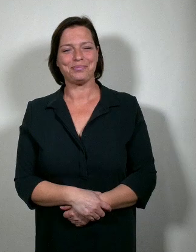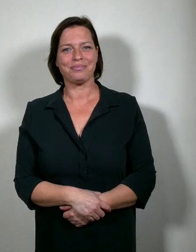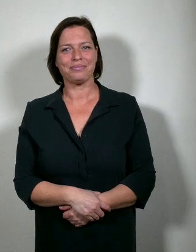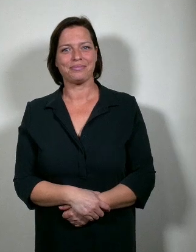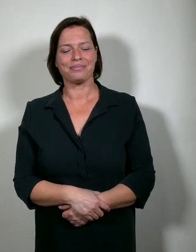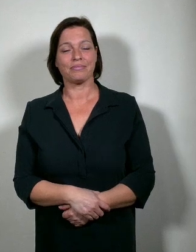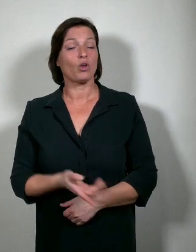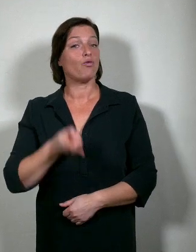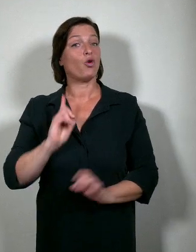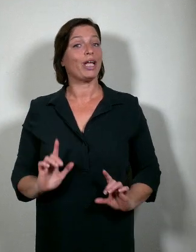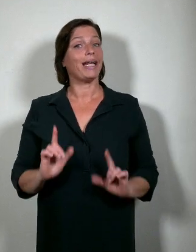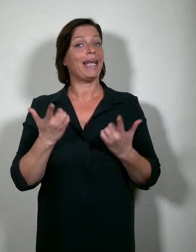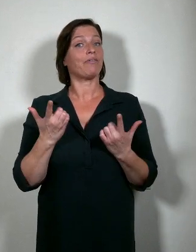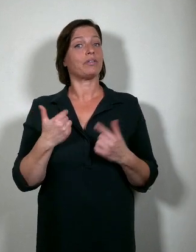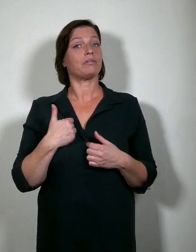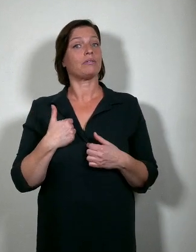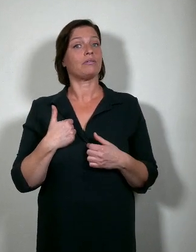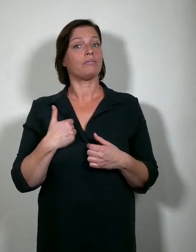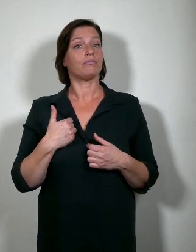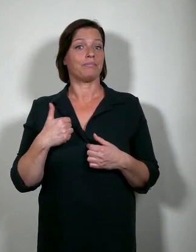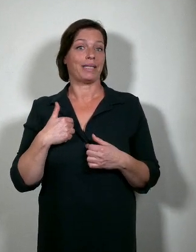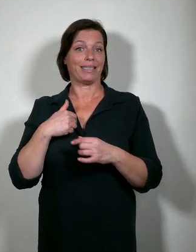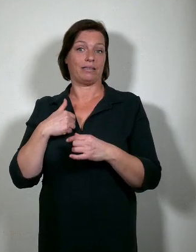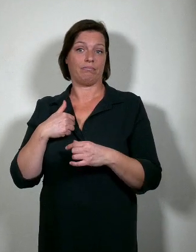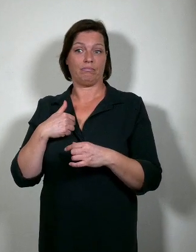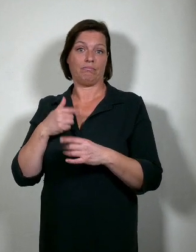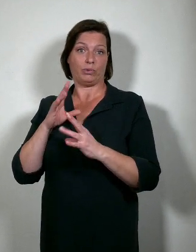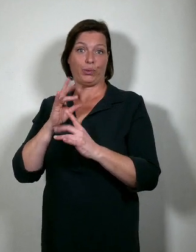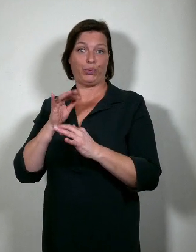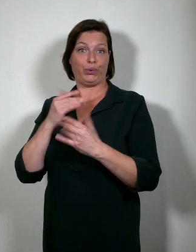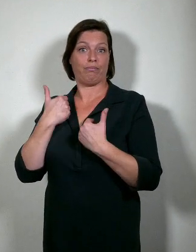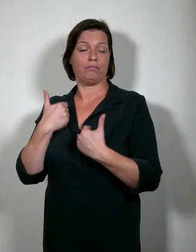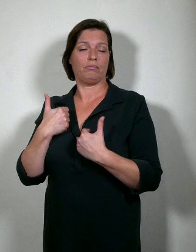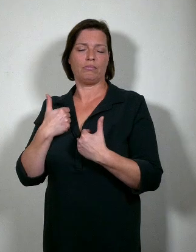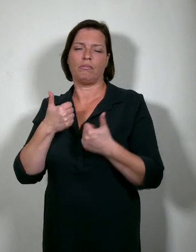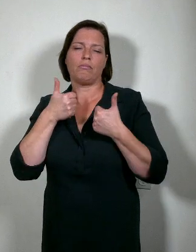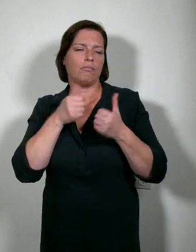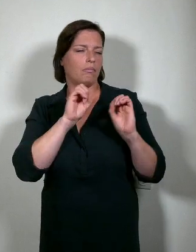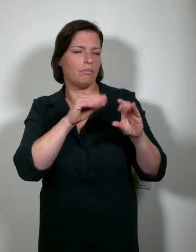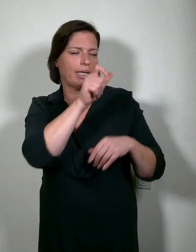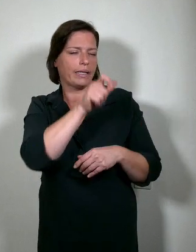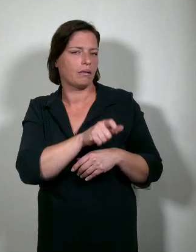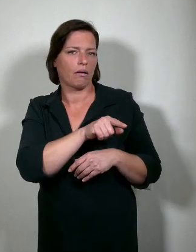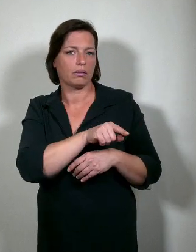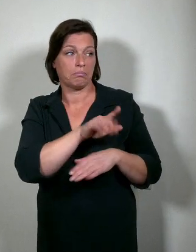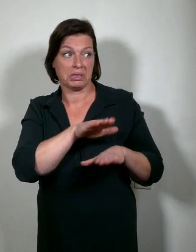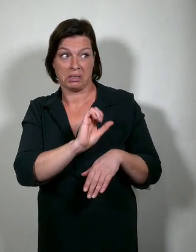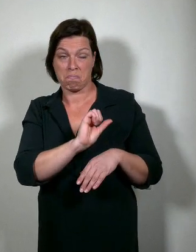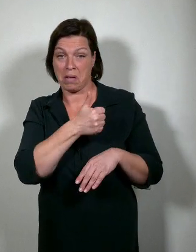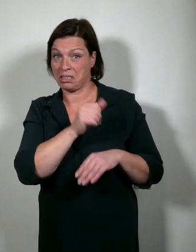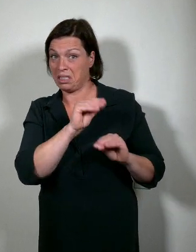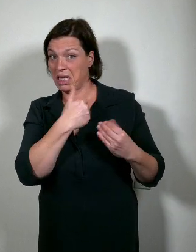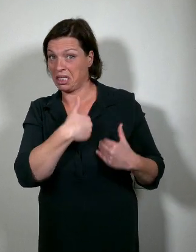In een vorig leven was ik een fluitist. Ik had een fantastische leraar, misschien wel de beste